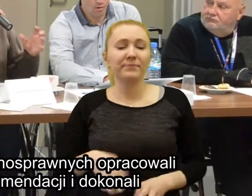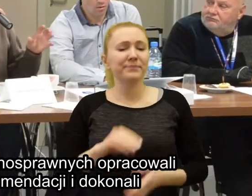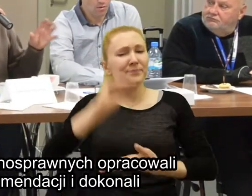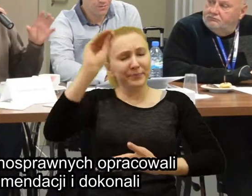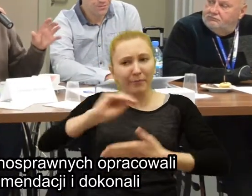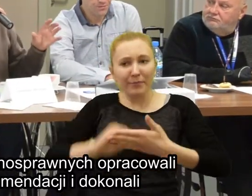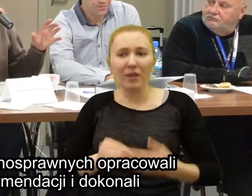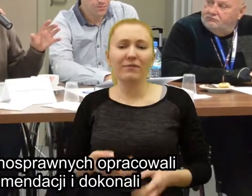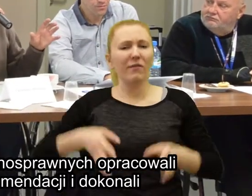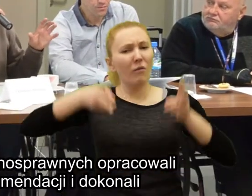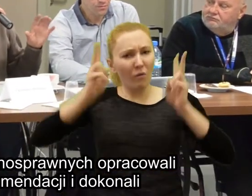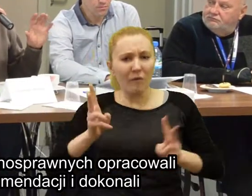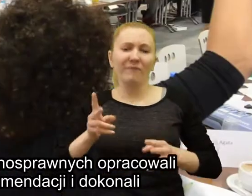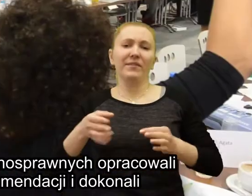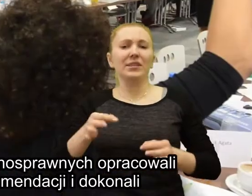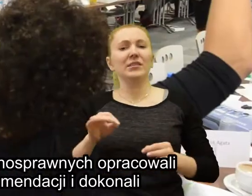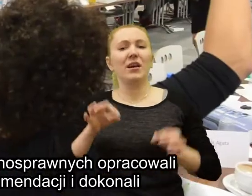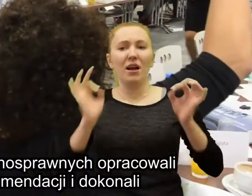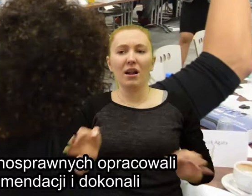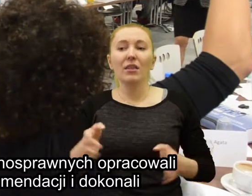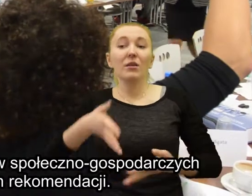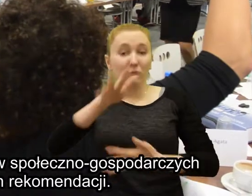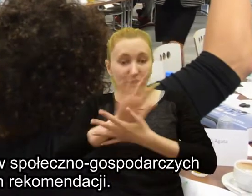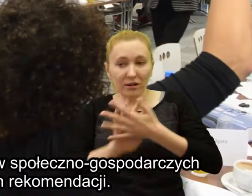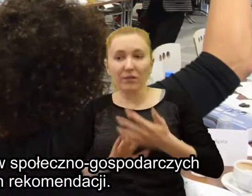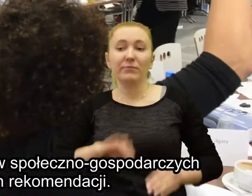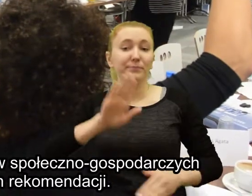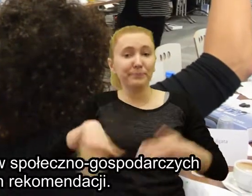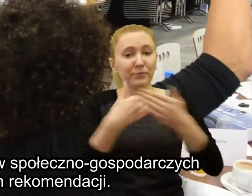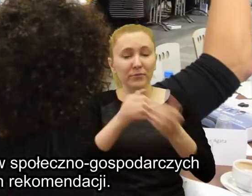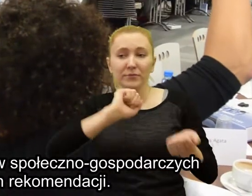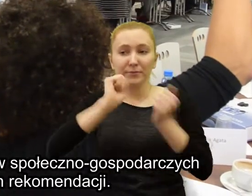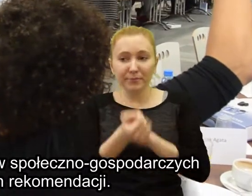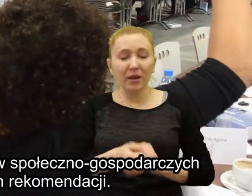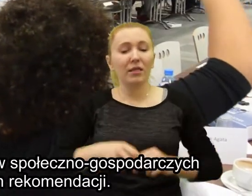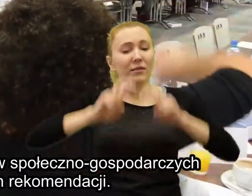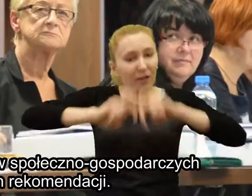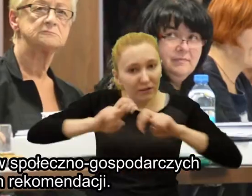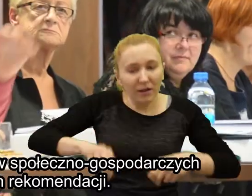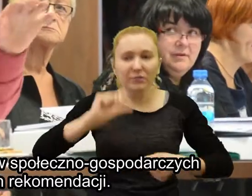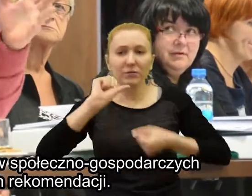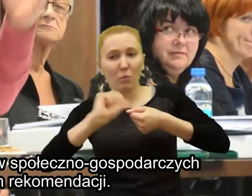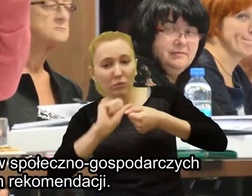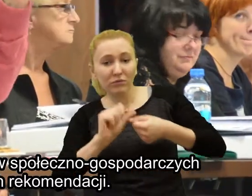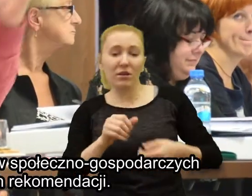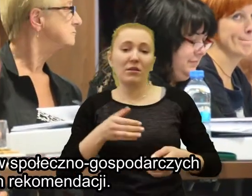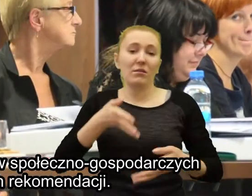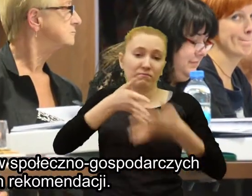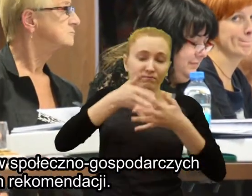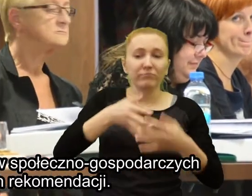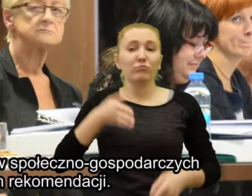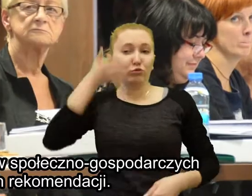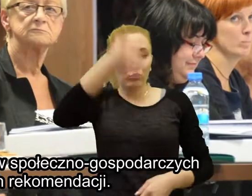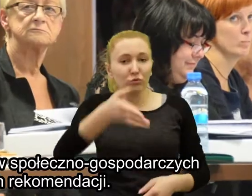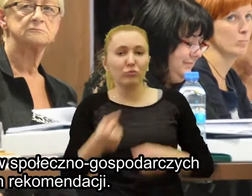opracowali ostateczne wersje rekomendacji i dokonali oceny przewidywanych skutków społeczno-gospodarczych. Dla